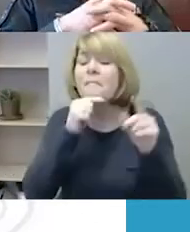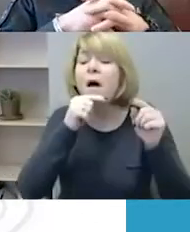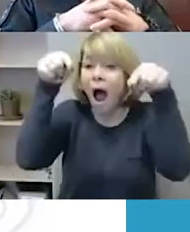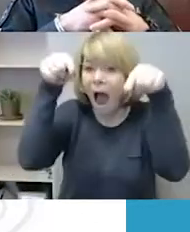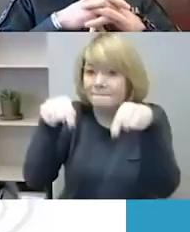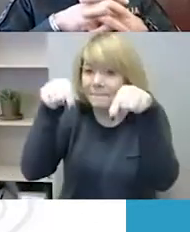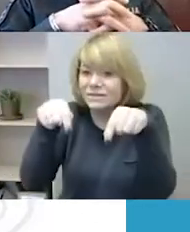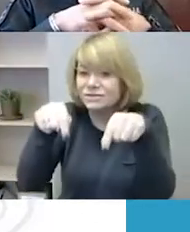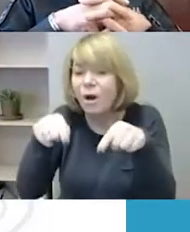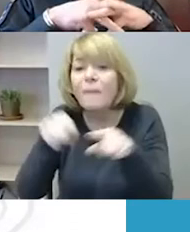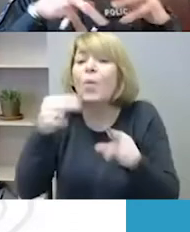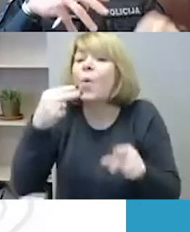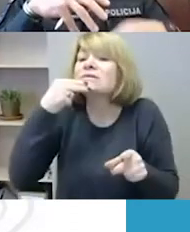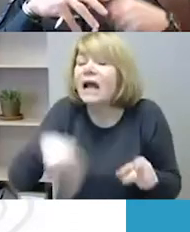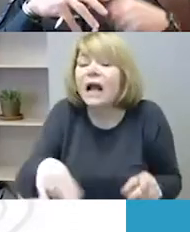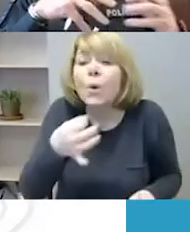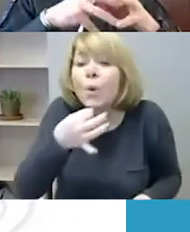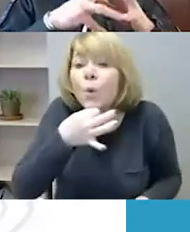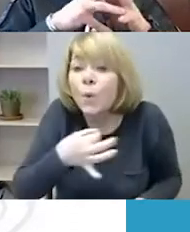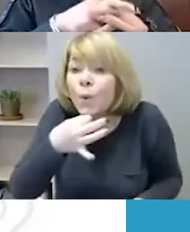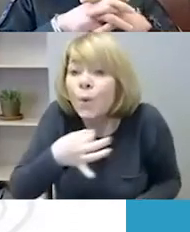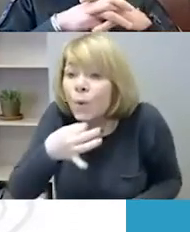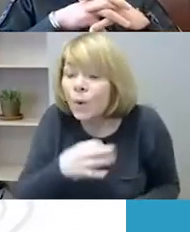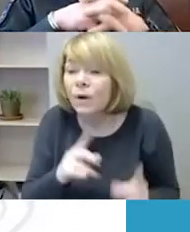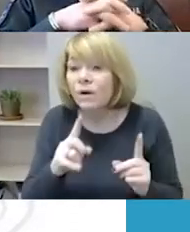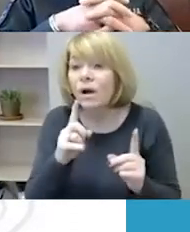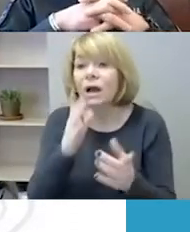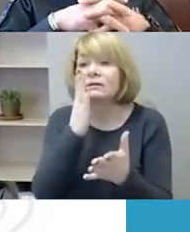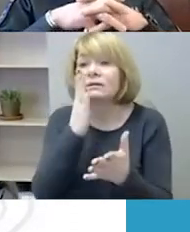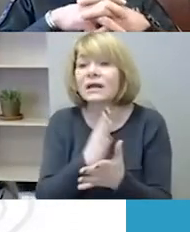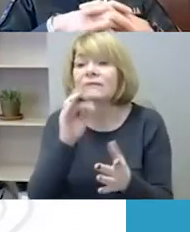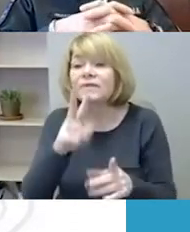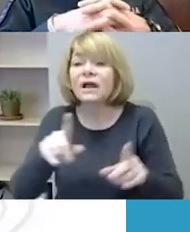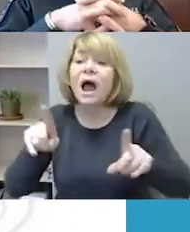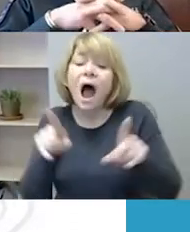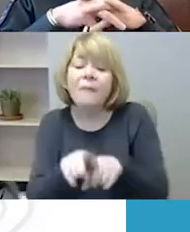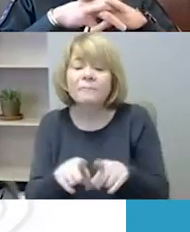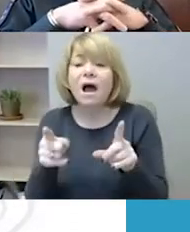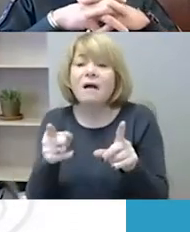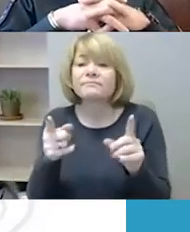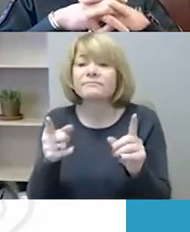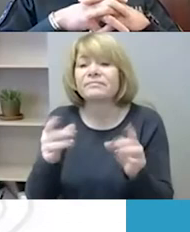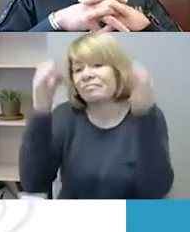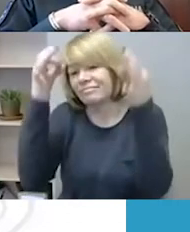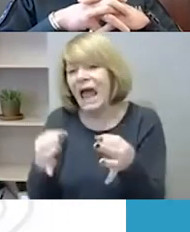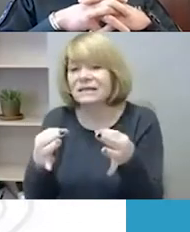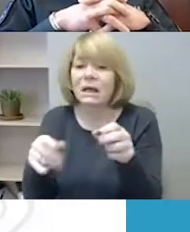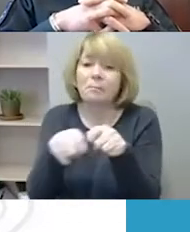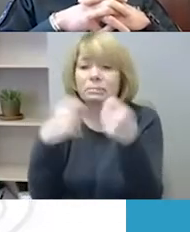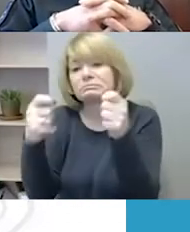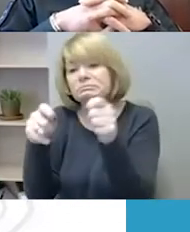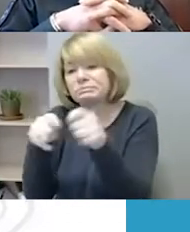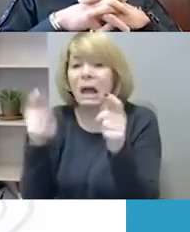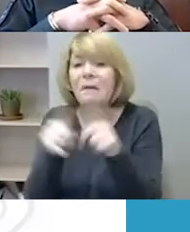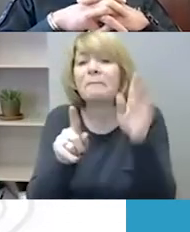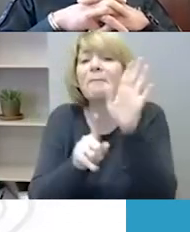nėra to pačio nusikaltimo, yra galbūt tik tais tam tikrų nusikaltimų ir teisės pažeidimų užuomasgos. Mes save,